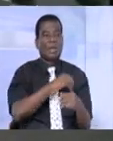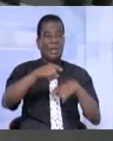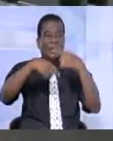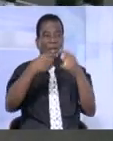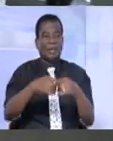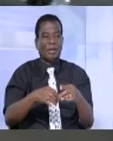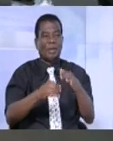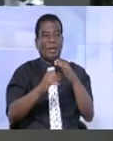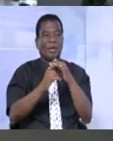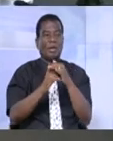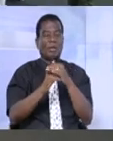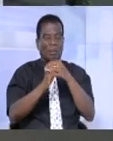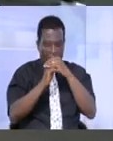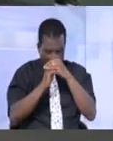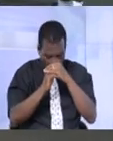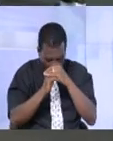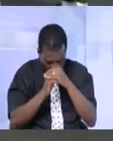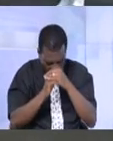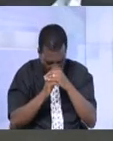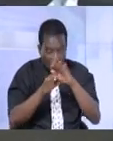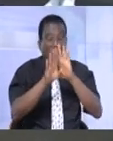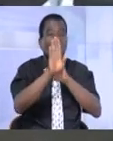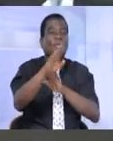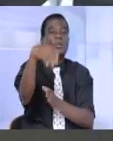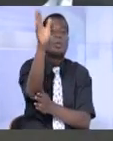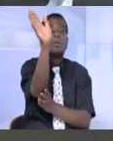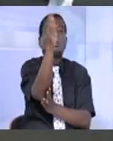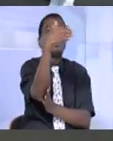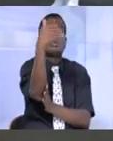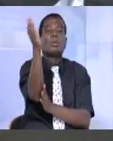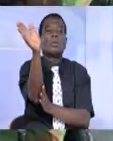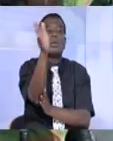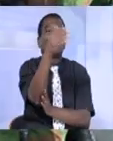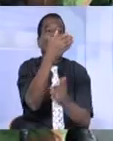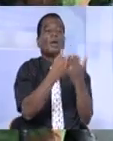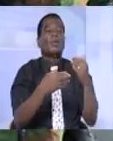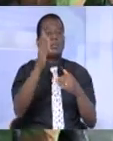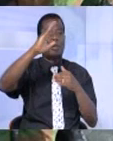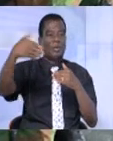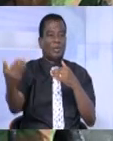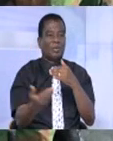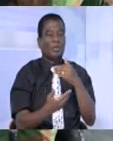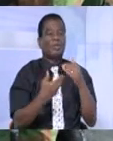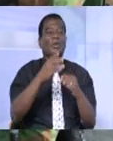devant le drapeau pour l'exécution de l'Abidjanais avant de recevoir les honneurs militaires dus à son rang.